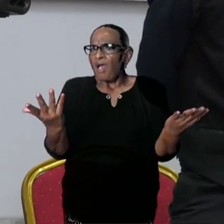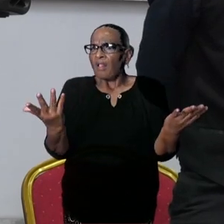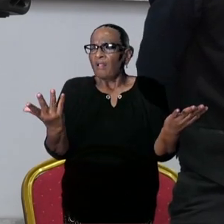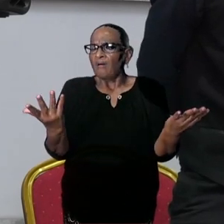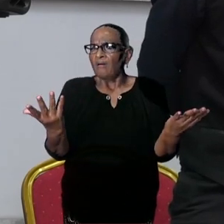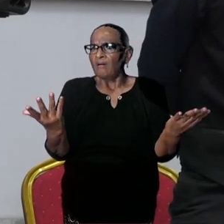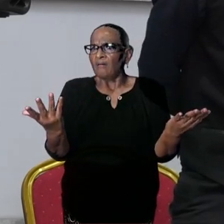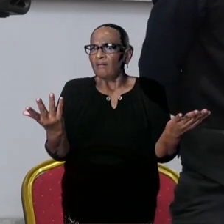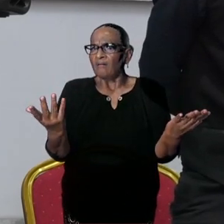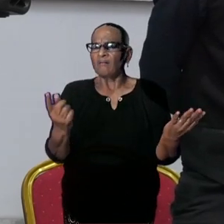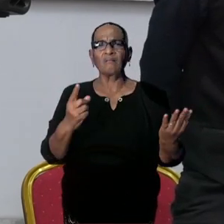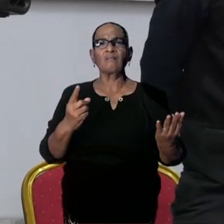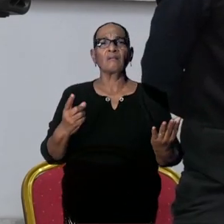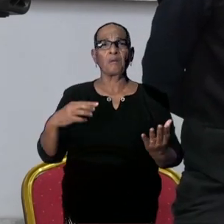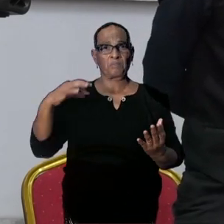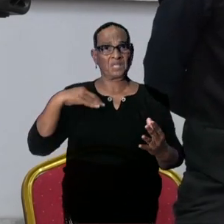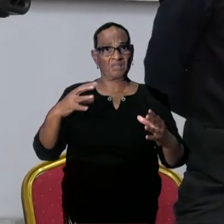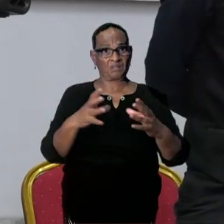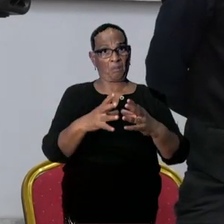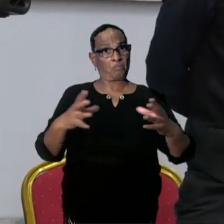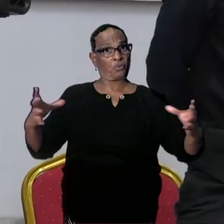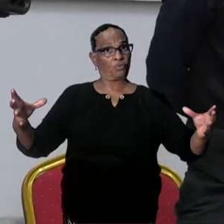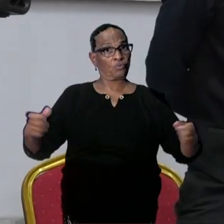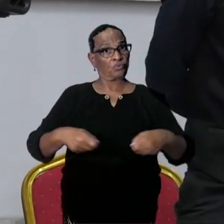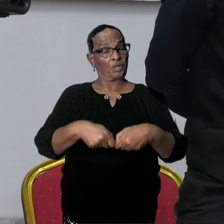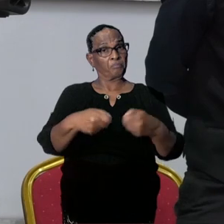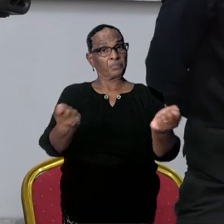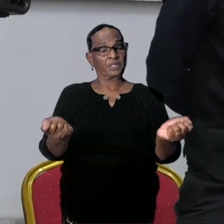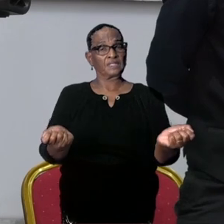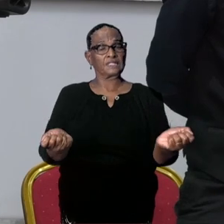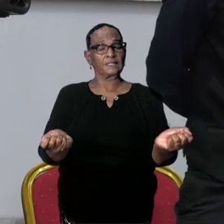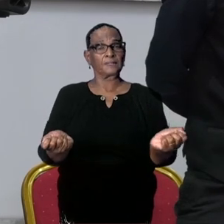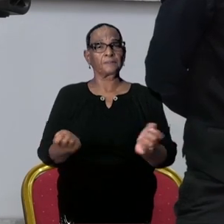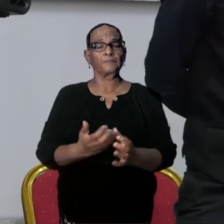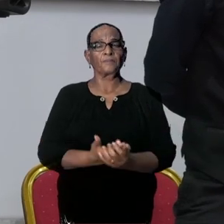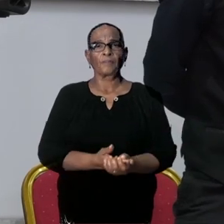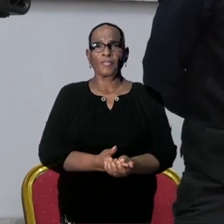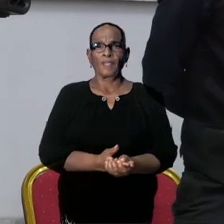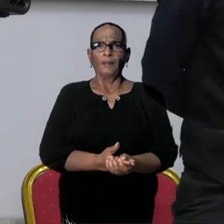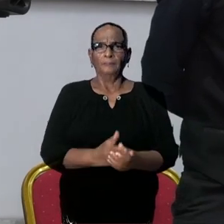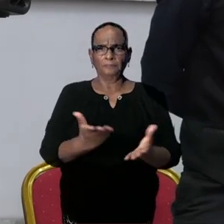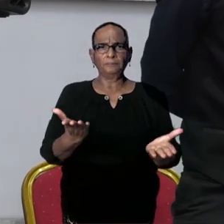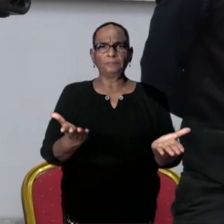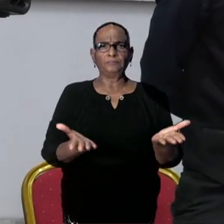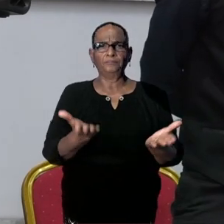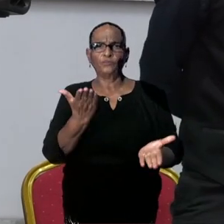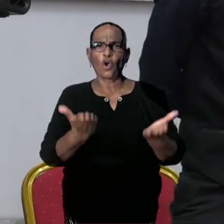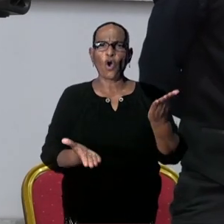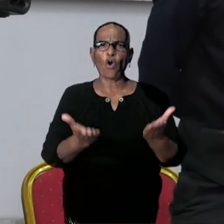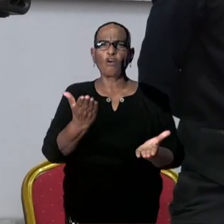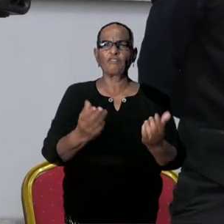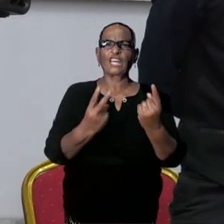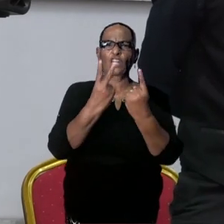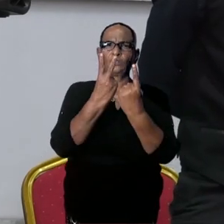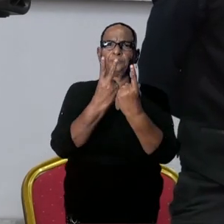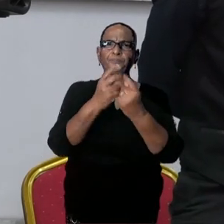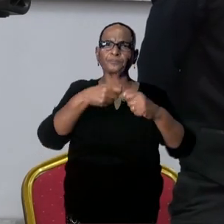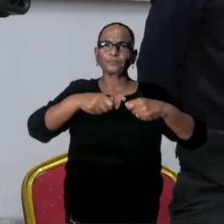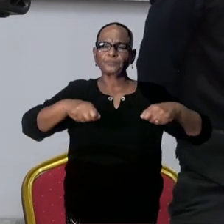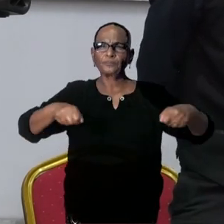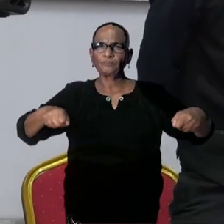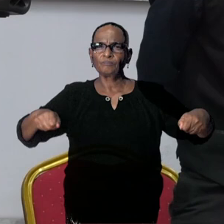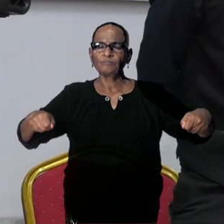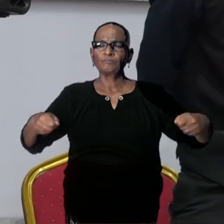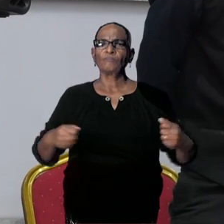U heeft een begroting gepresenteerd enkele weken terug dat er ongeveer meer dan 12 miljoen nodig zal